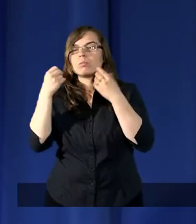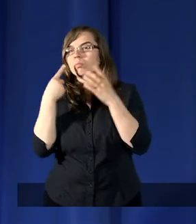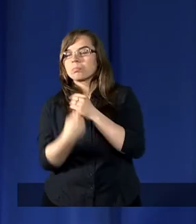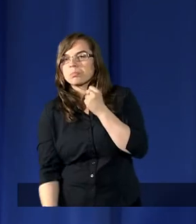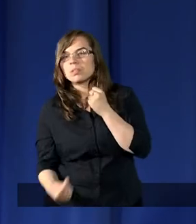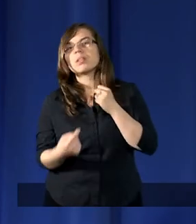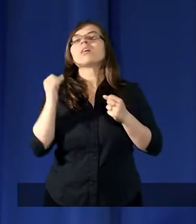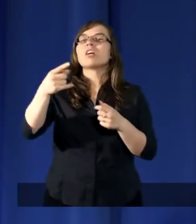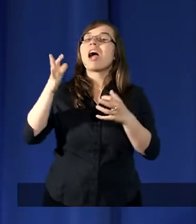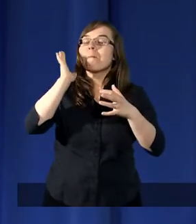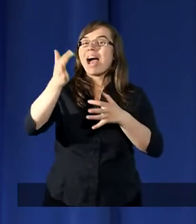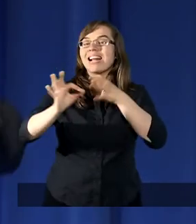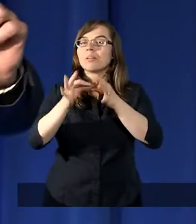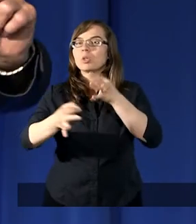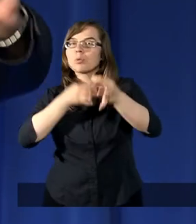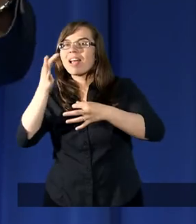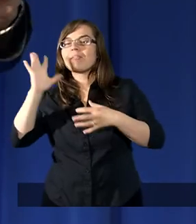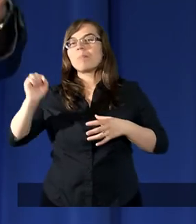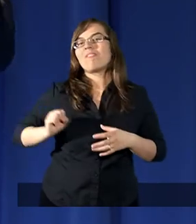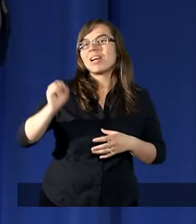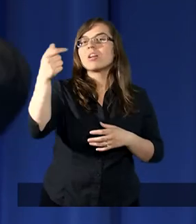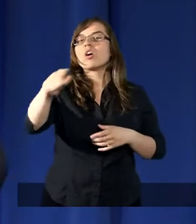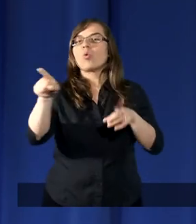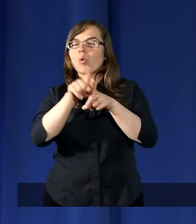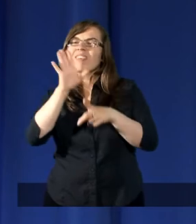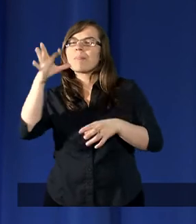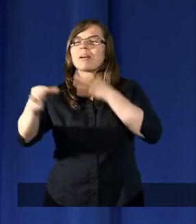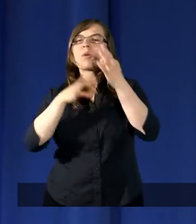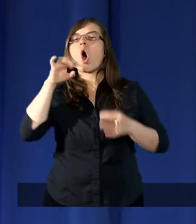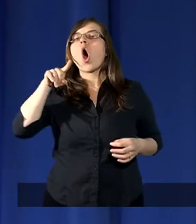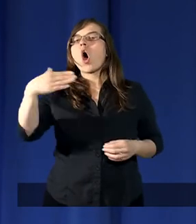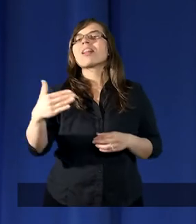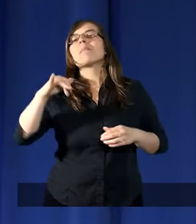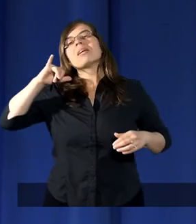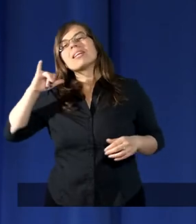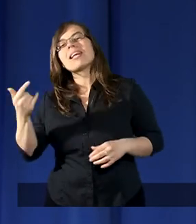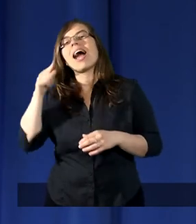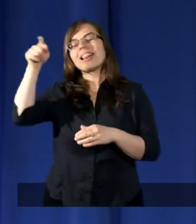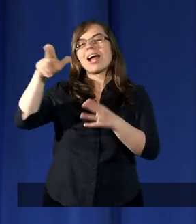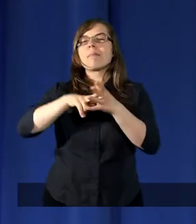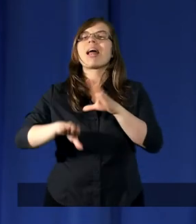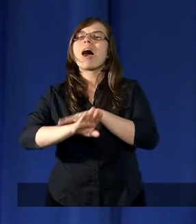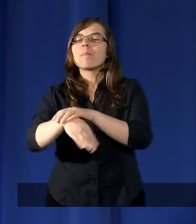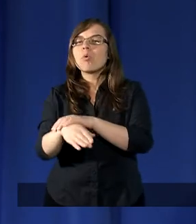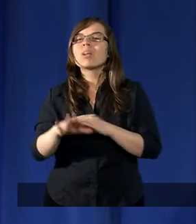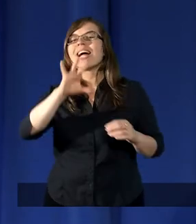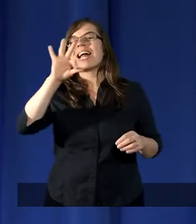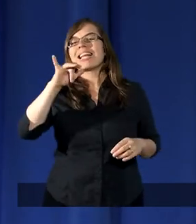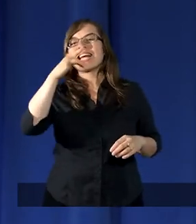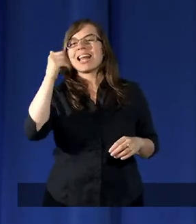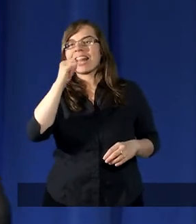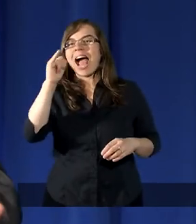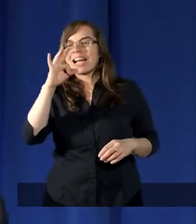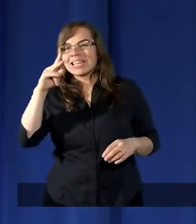śpiewał pieśń zwycięstwa, to będzie śpiewał również o tym, jak tam na pustyni synajskiej